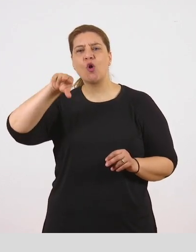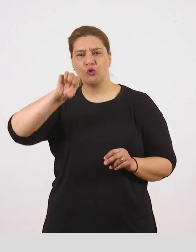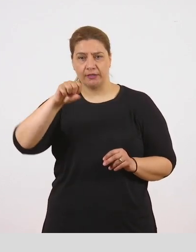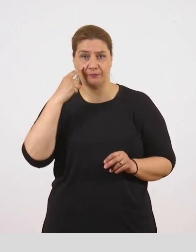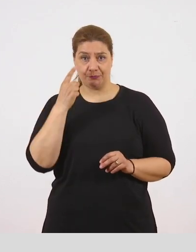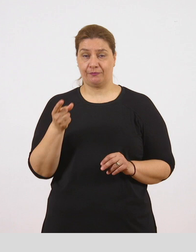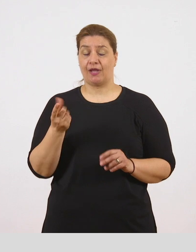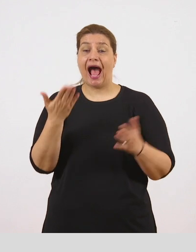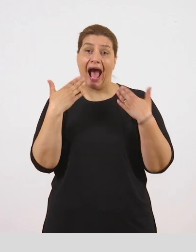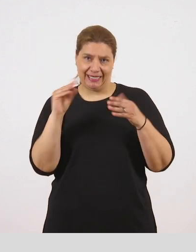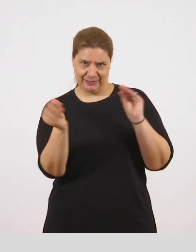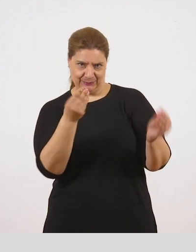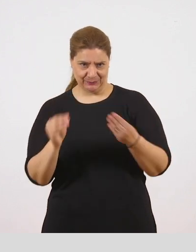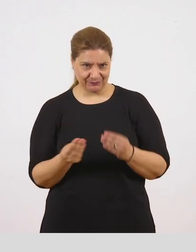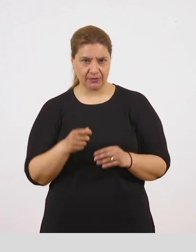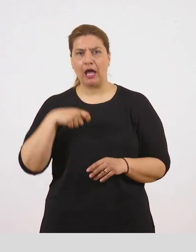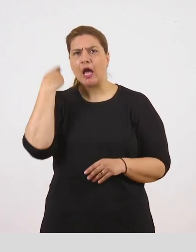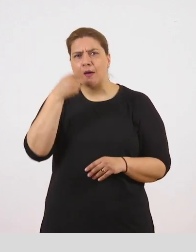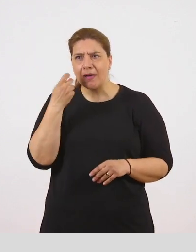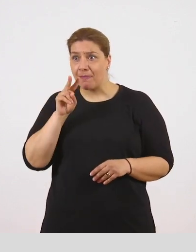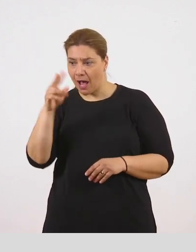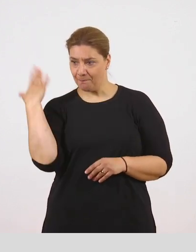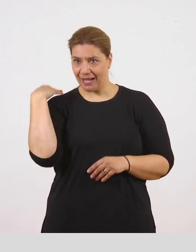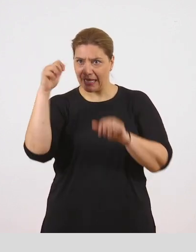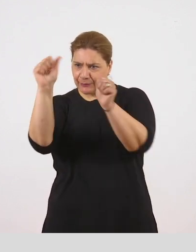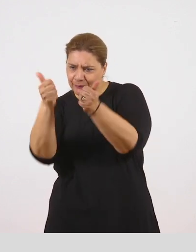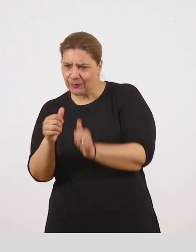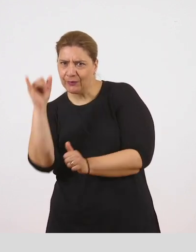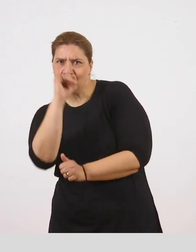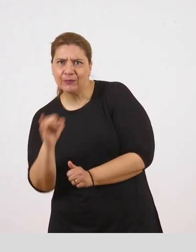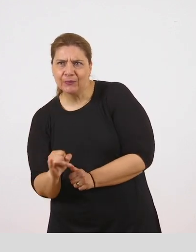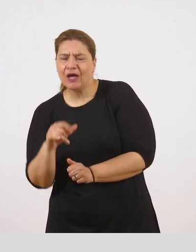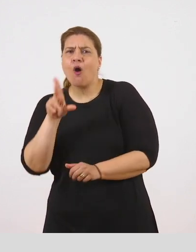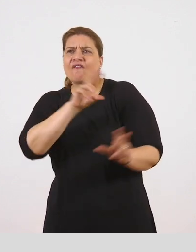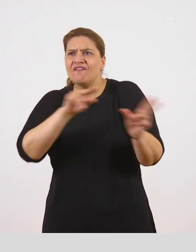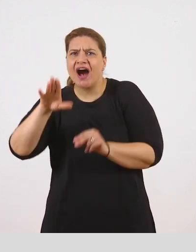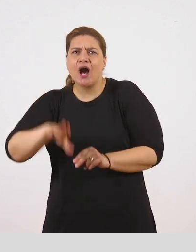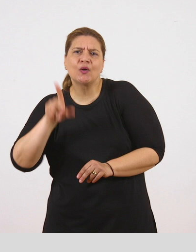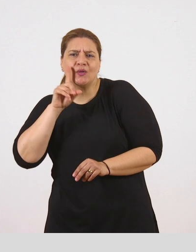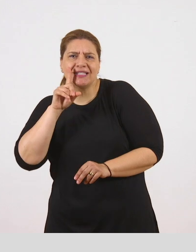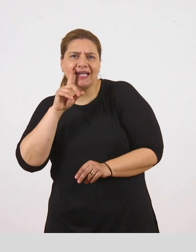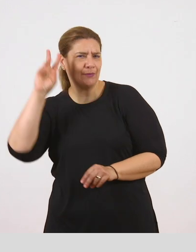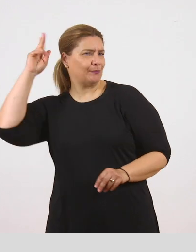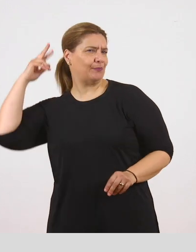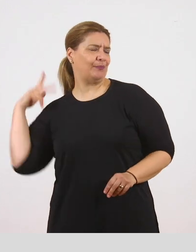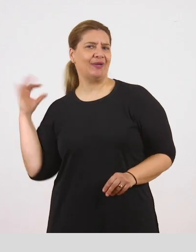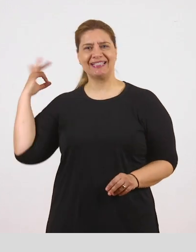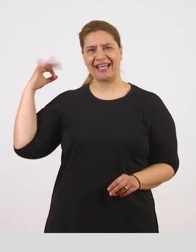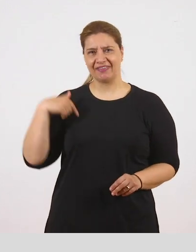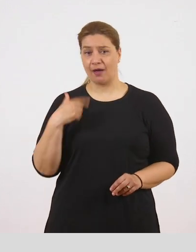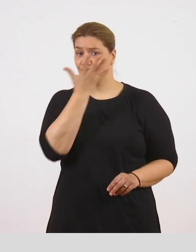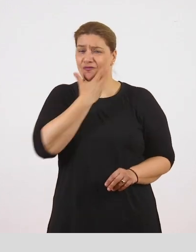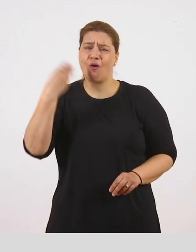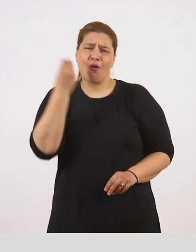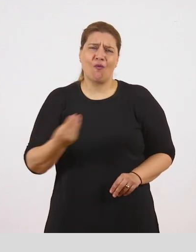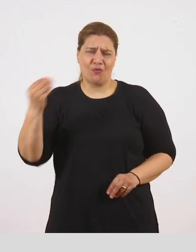κομψή κορμοστασιά της και την ξανθιά κοτσίδα στην πλάτη. Το πιο όμορφο πάνω της όμως ήταν οι κινήσεις των χεριών της και ό